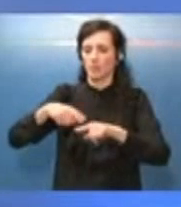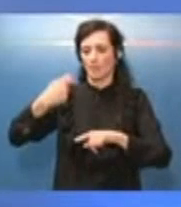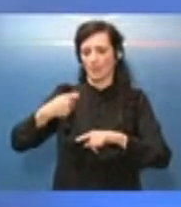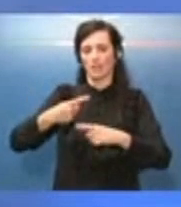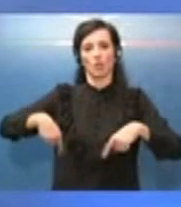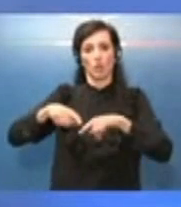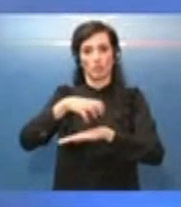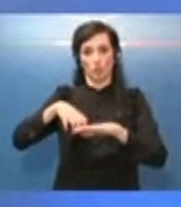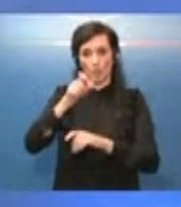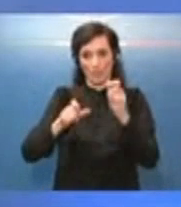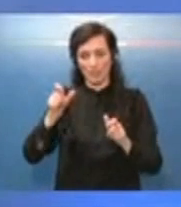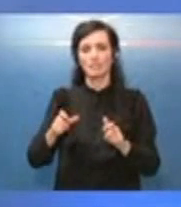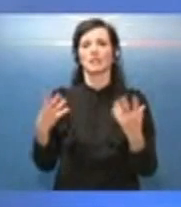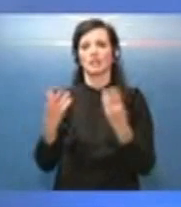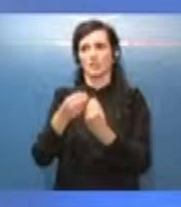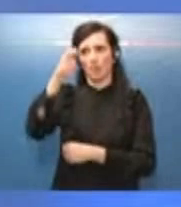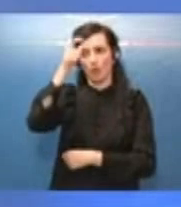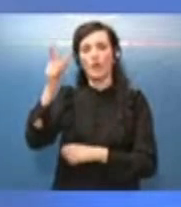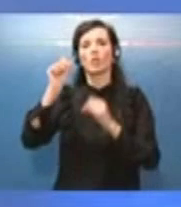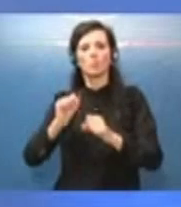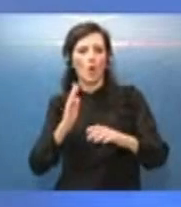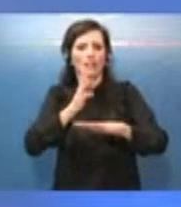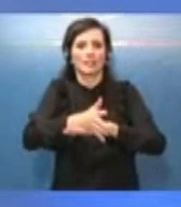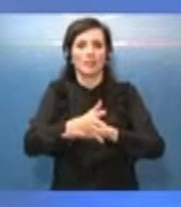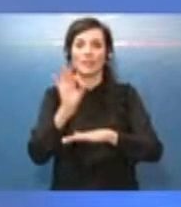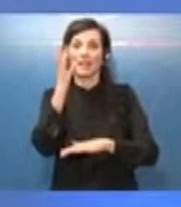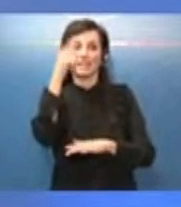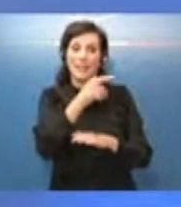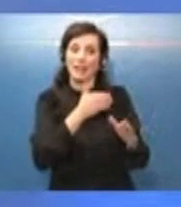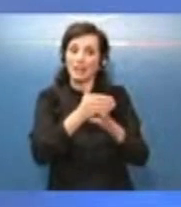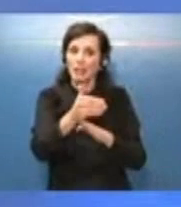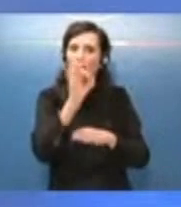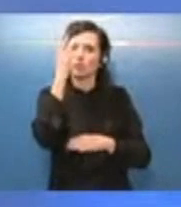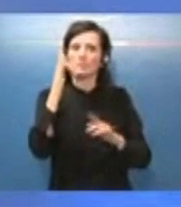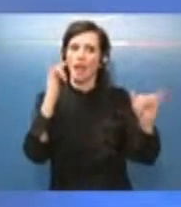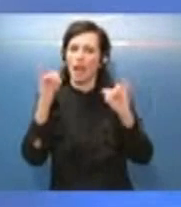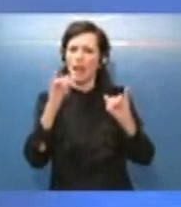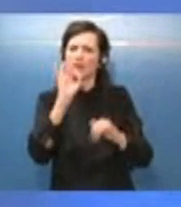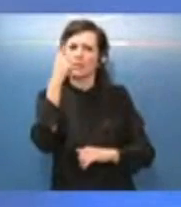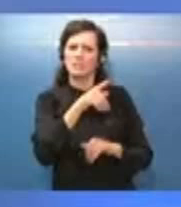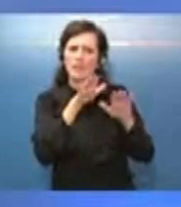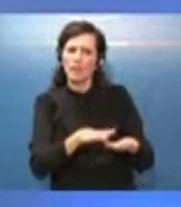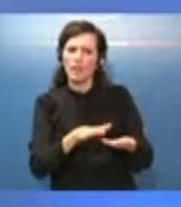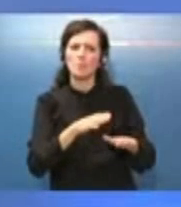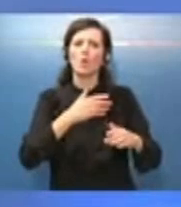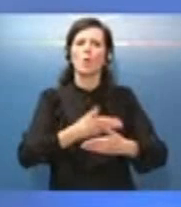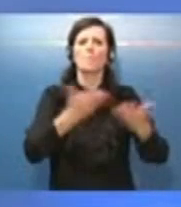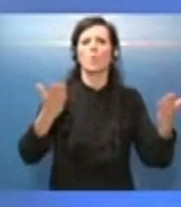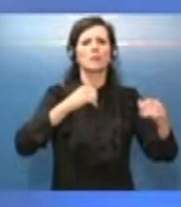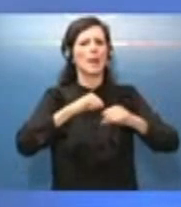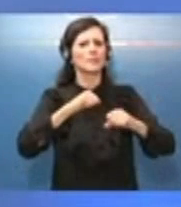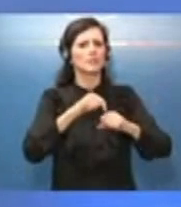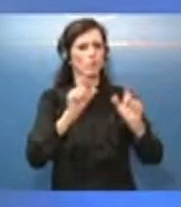e al Governo del Consiglio dei Ministri di intervenire quando qualche cosa si ferma nella pubblica amministrazione